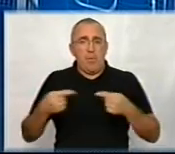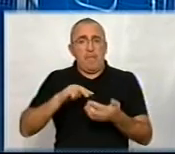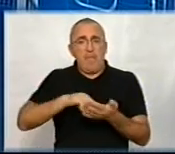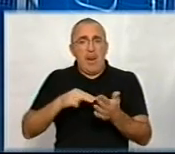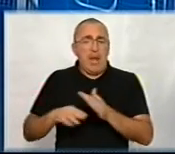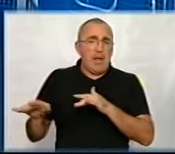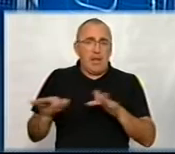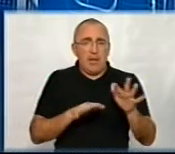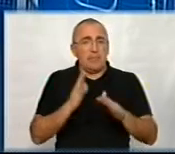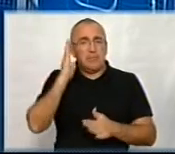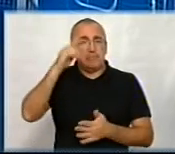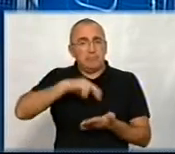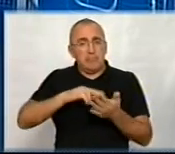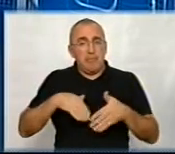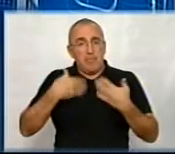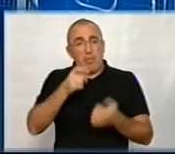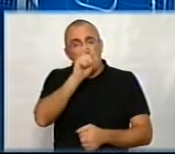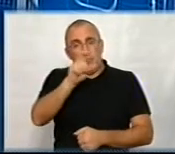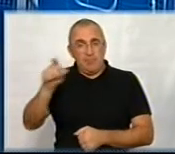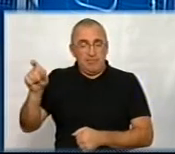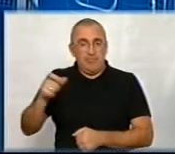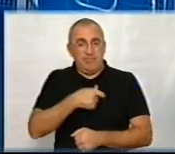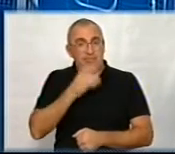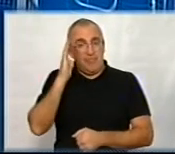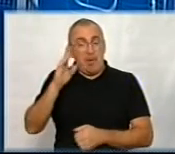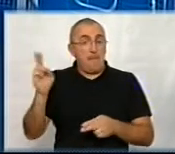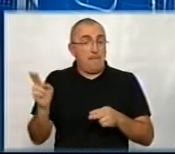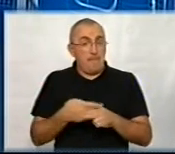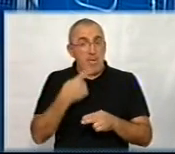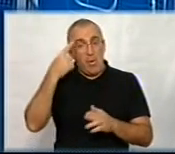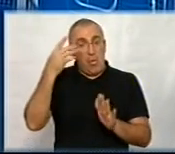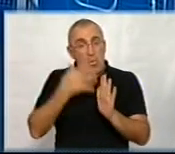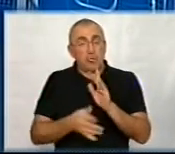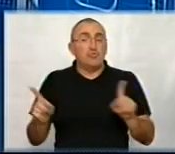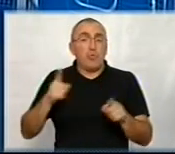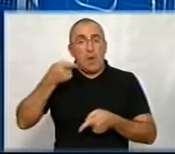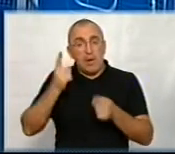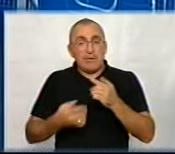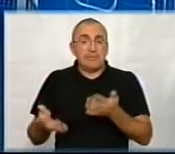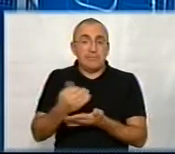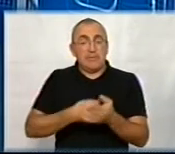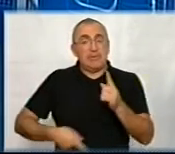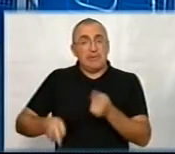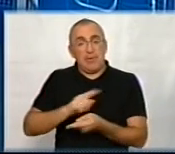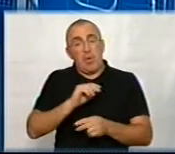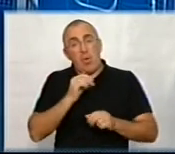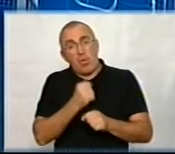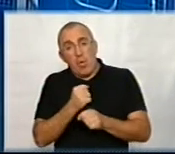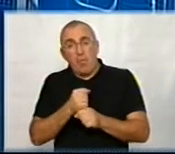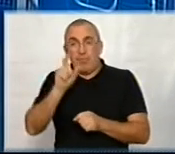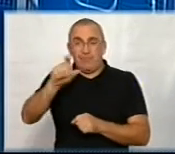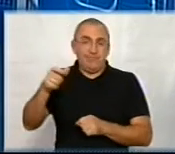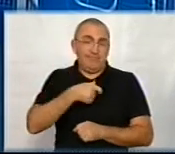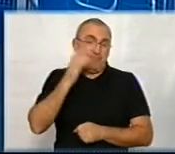дій, на певну стратегію, яку пропонує той чи інший кандидат. Тому що без розуміння, що реально збирається змінювати, аби робити той чи інший